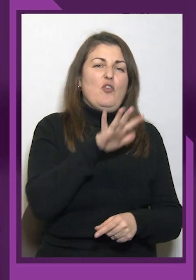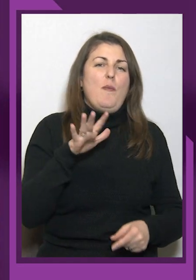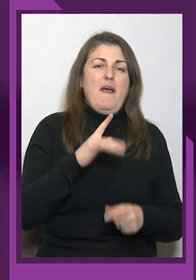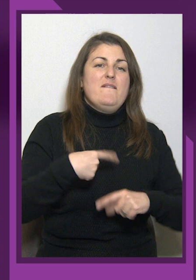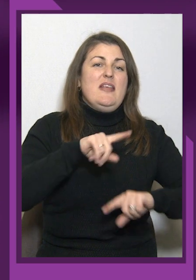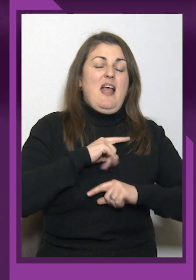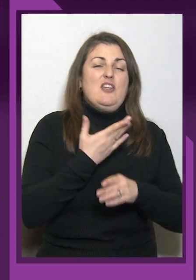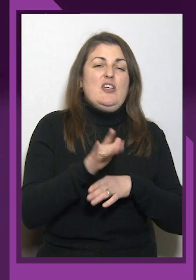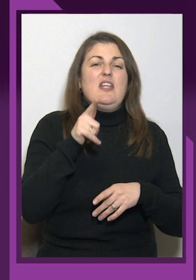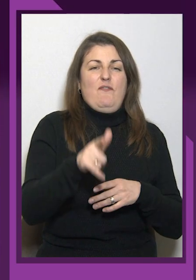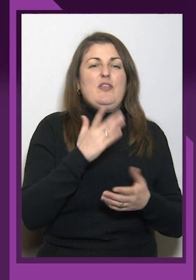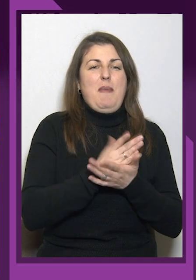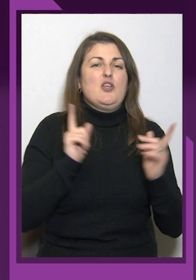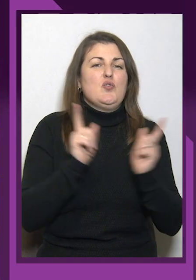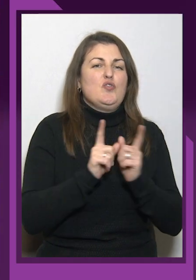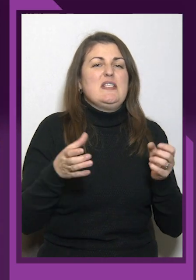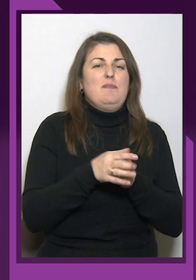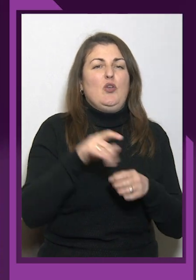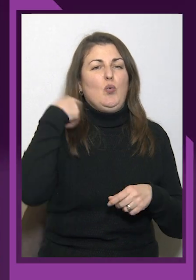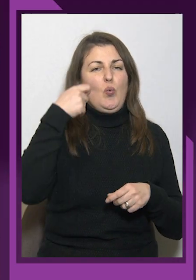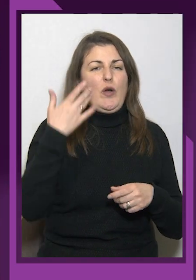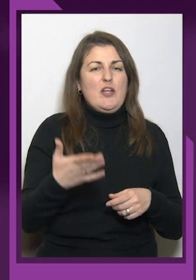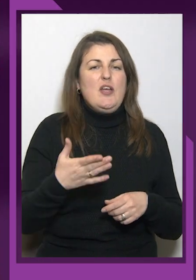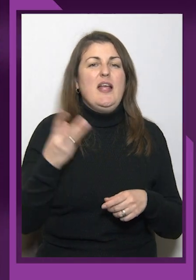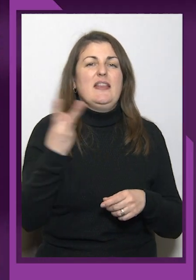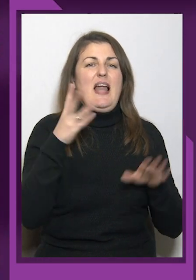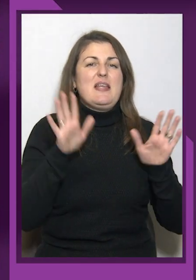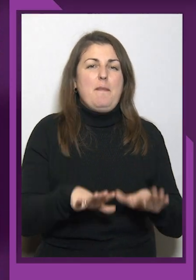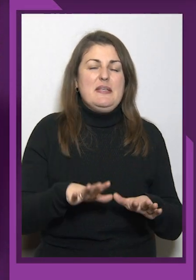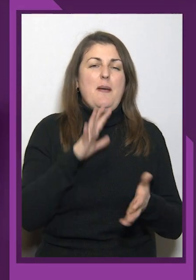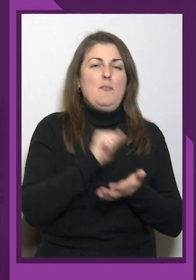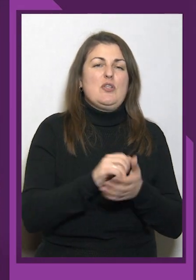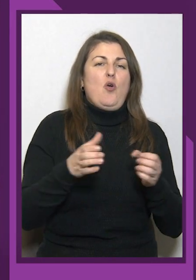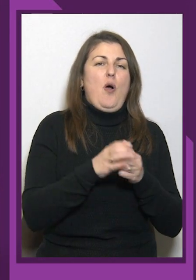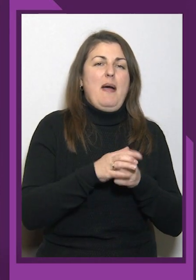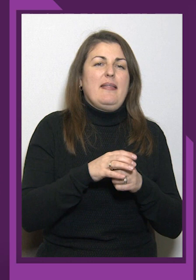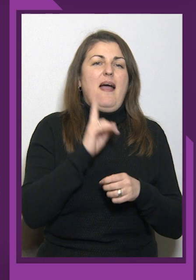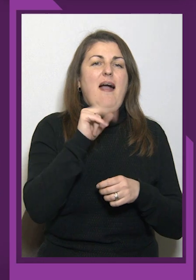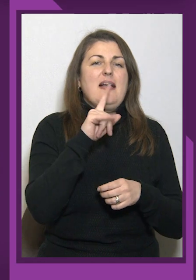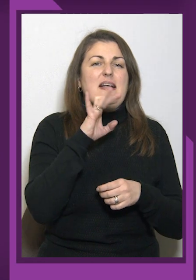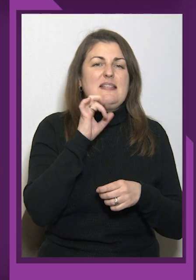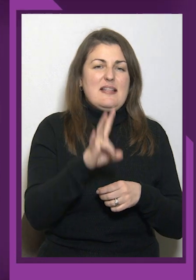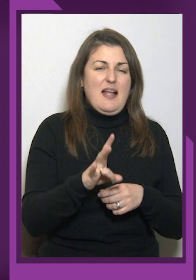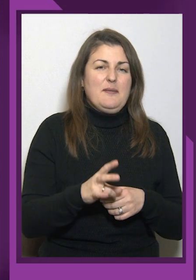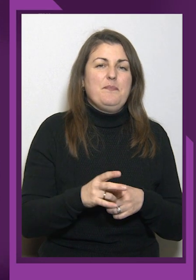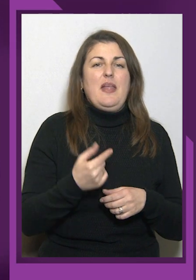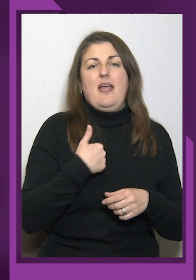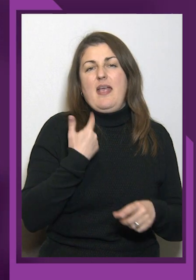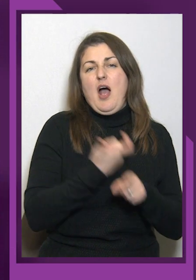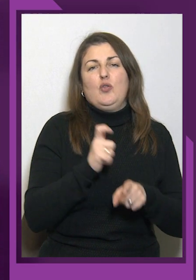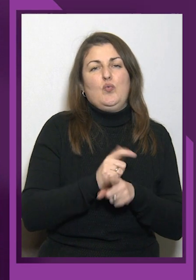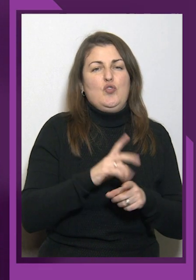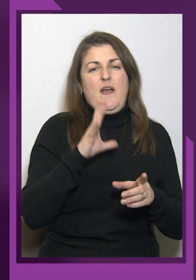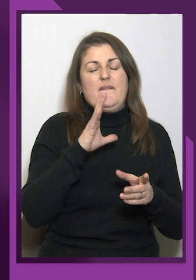В фінальній частині вони мали сутичку зі збірною Туреччини. Третє місце посіла команда Казахстану. Я дуже